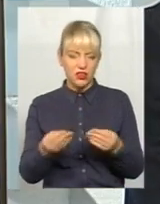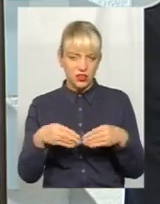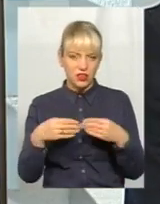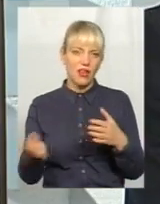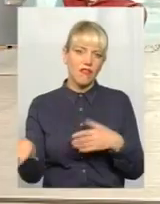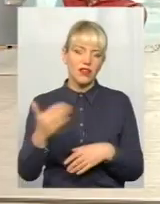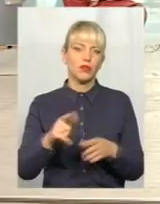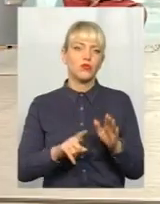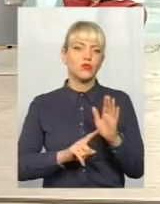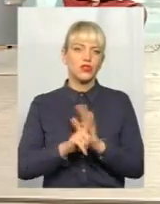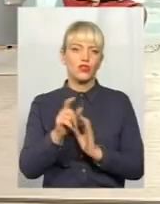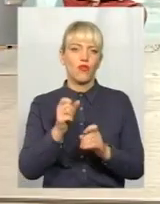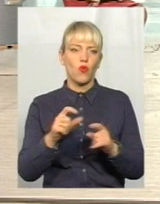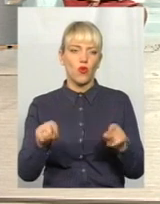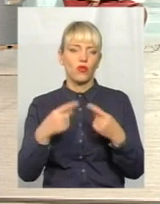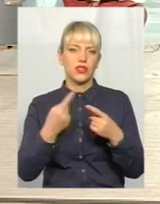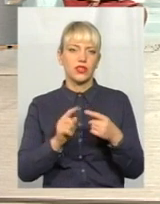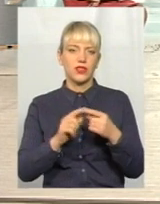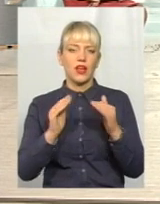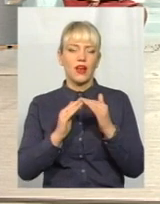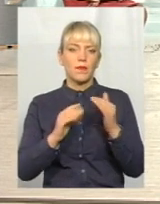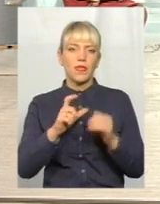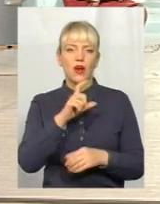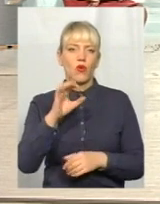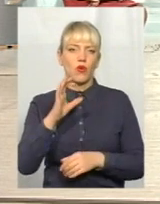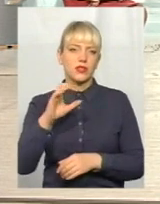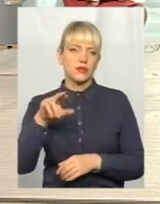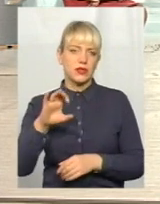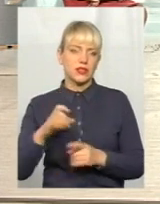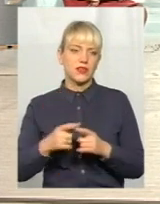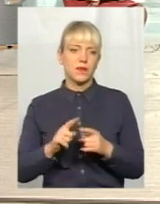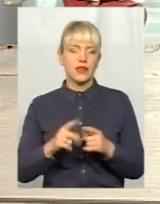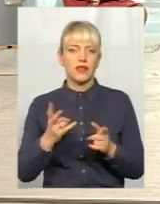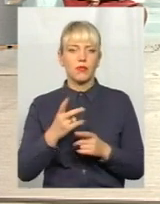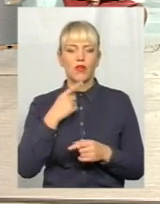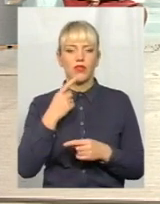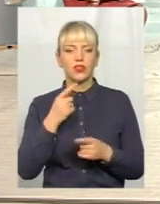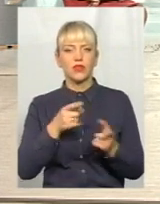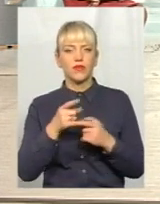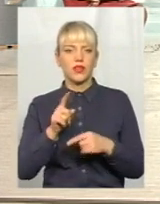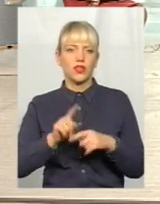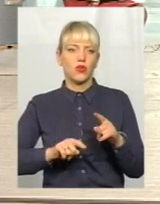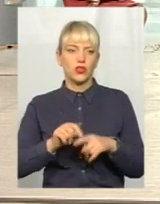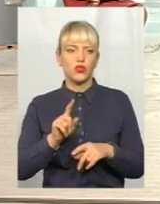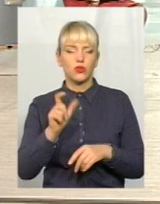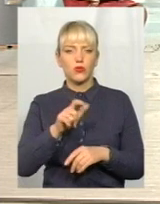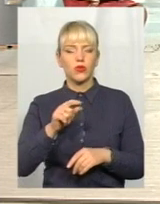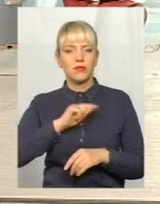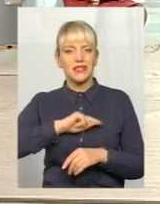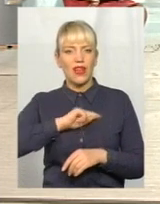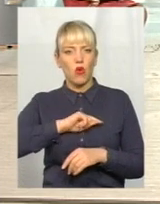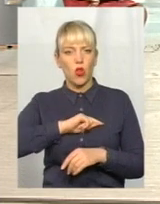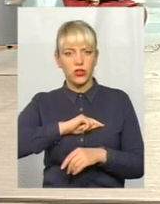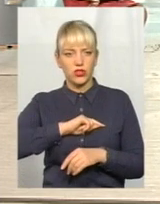хоспис. Нам ще важливо, щоб працювати не тільки з самими хворими, а з родичами, тому що їх теж треба готувати до того, щоб люди психологічно